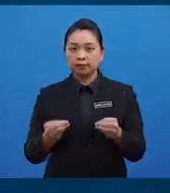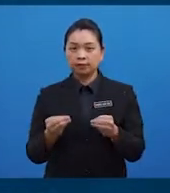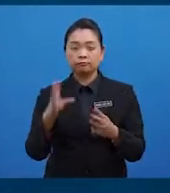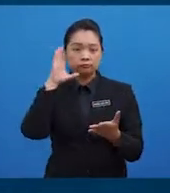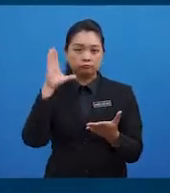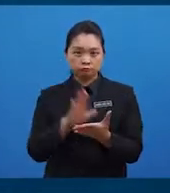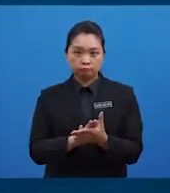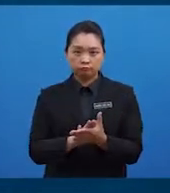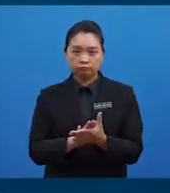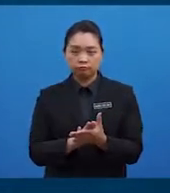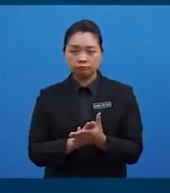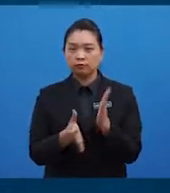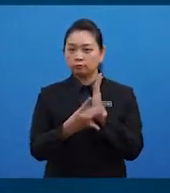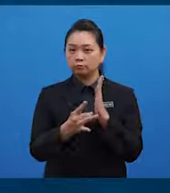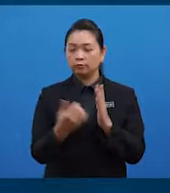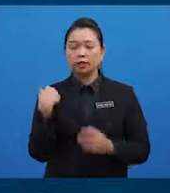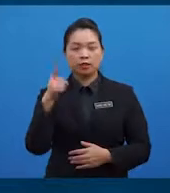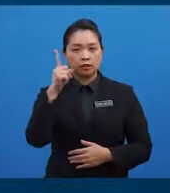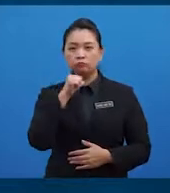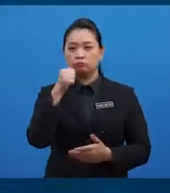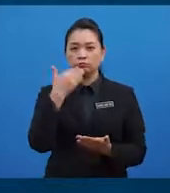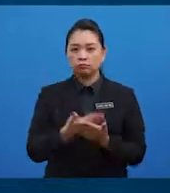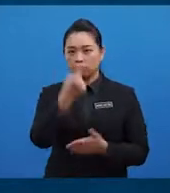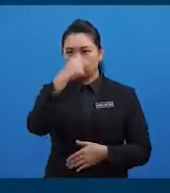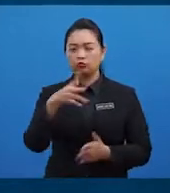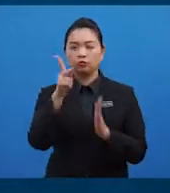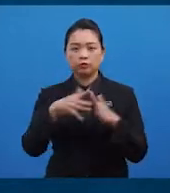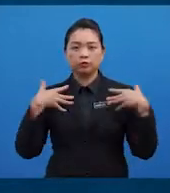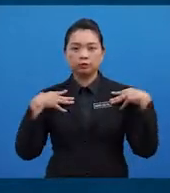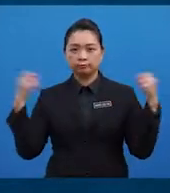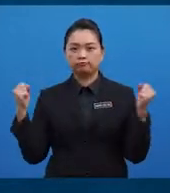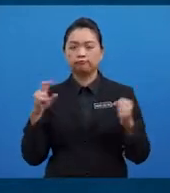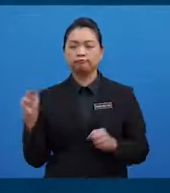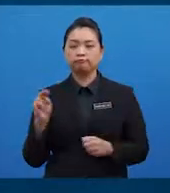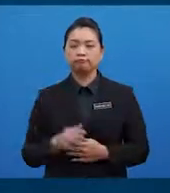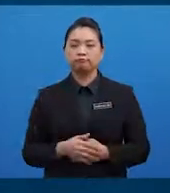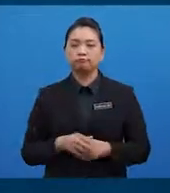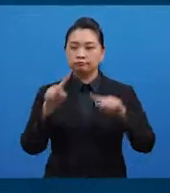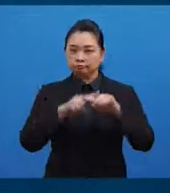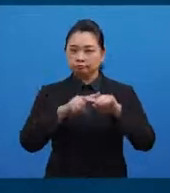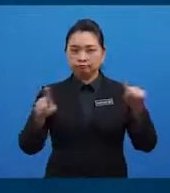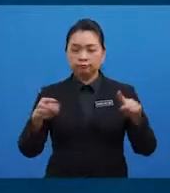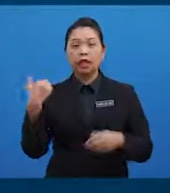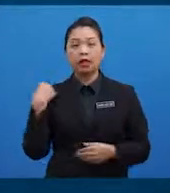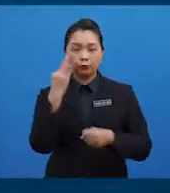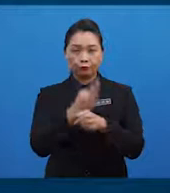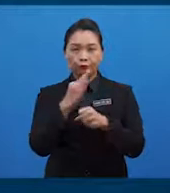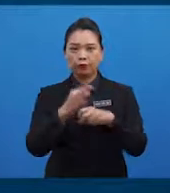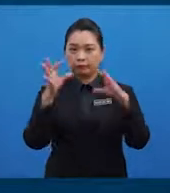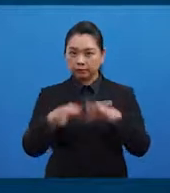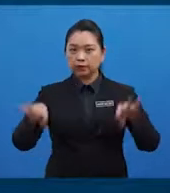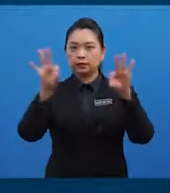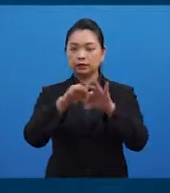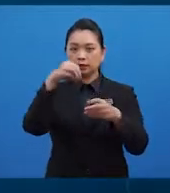lemak adalah sesuatu yang tidak baik untuk kesihatan. tetapi mempunyai fungsi yang penting dalam